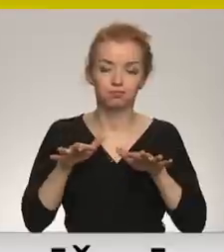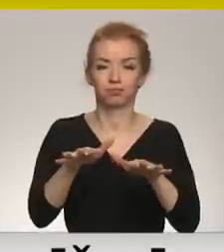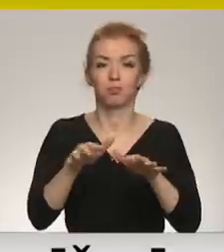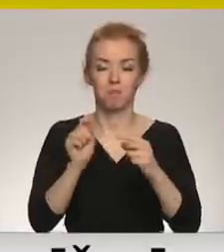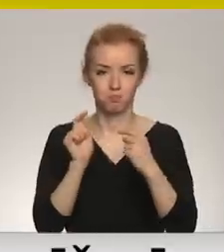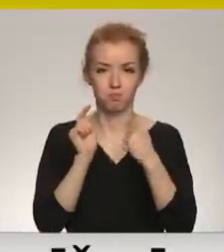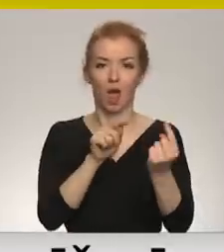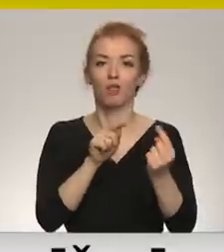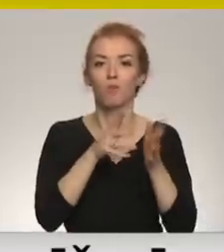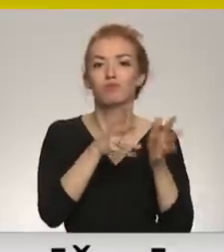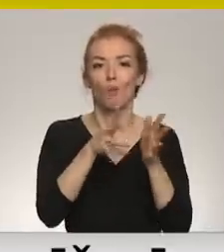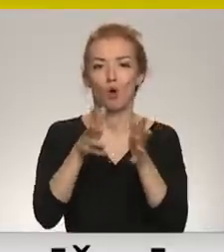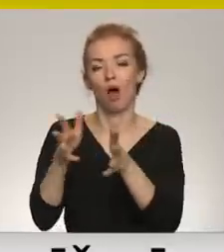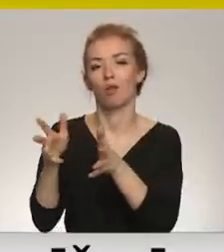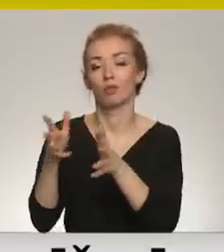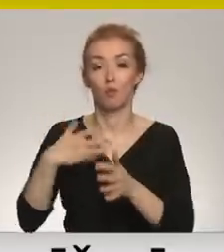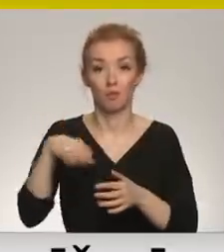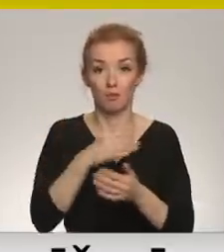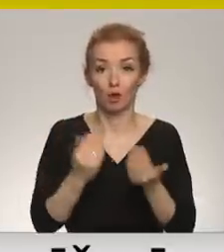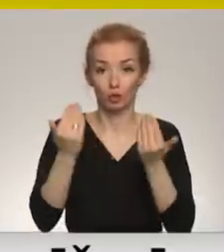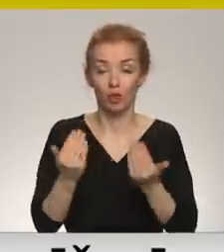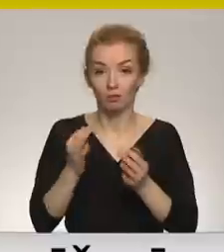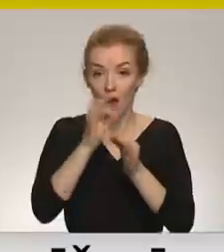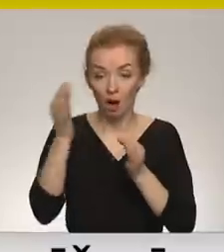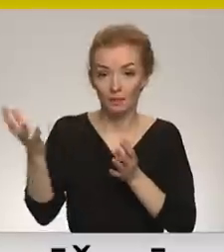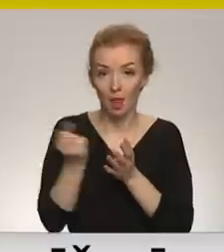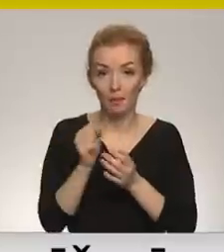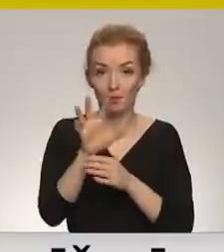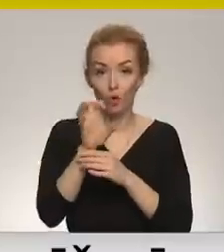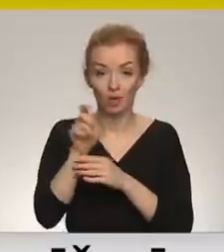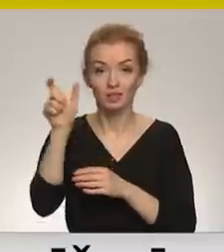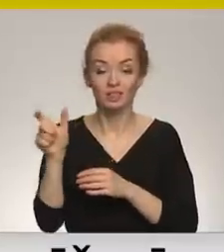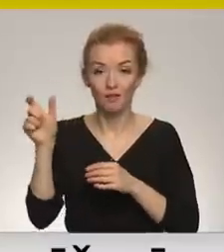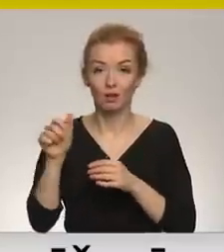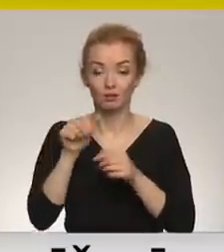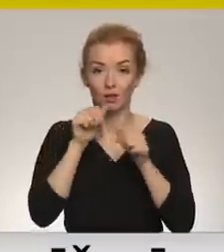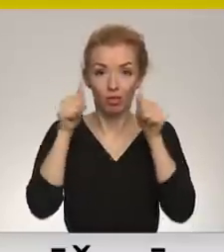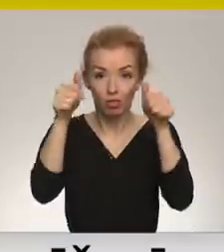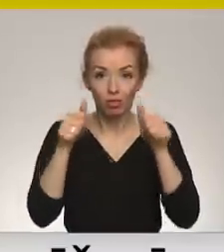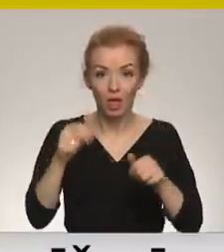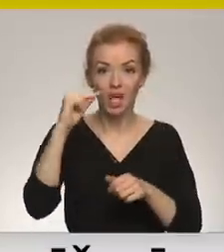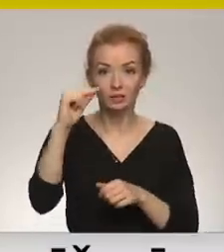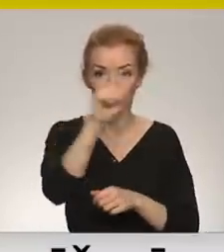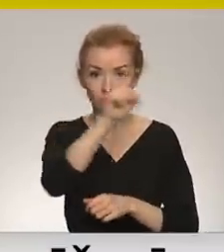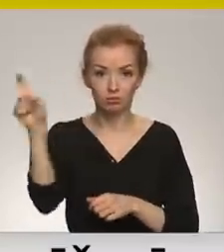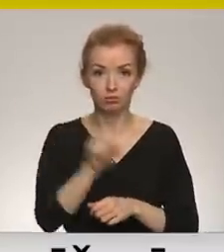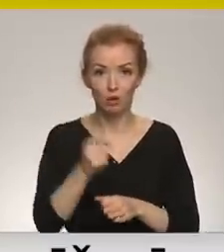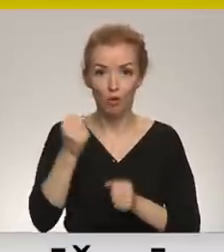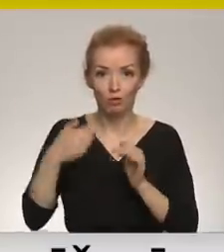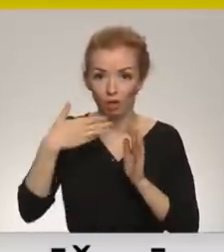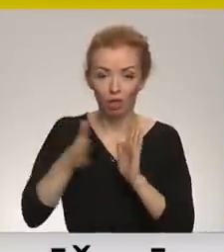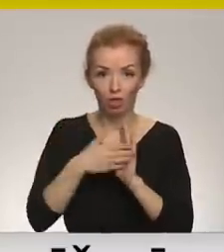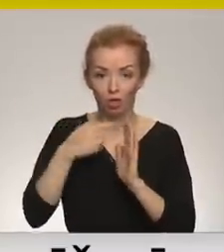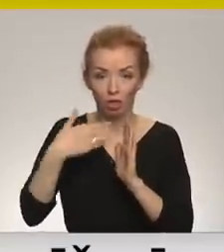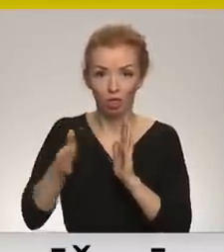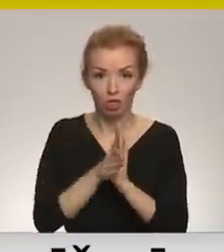iet pretī propagandas mašīnai. Jo šodien mēs saņemam bildes no Krievijas, kur cilvēka līmē zē atbalsta burtiņš uz savām automašīnām. Līdz ar to